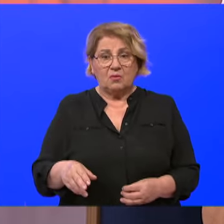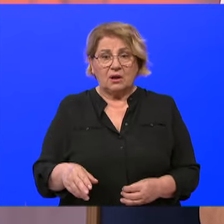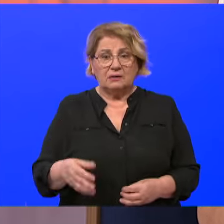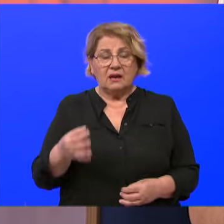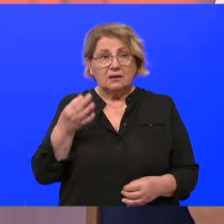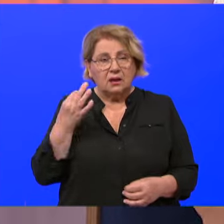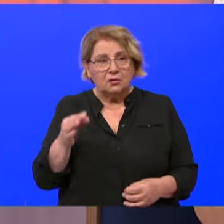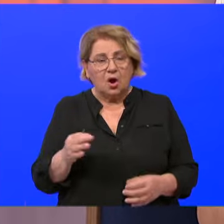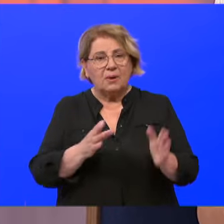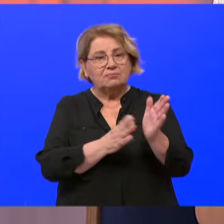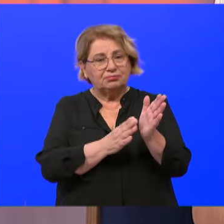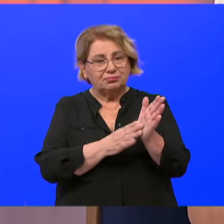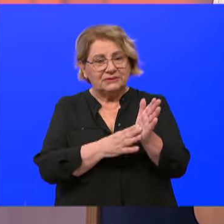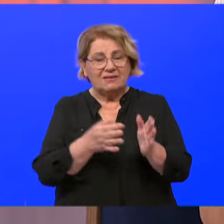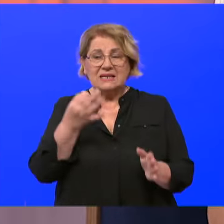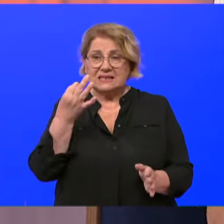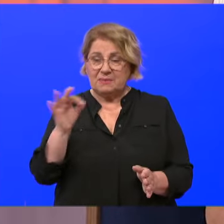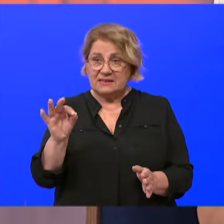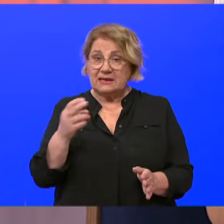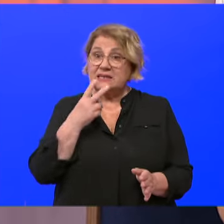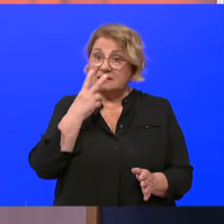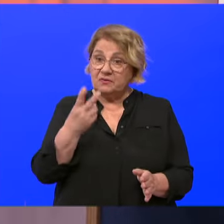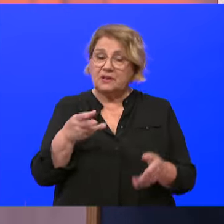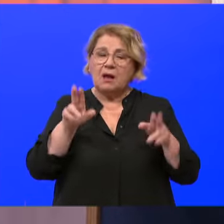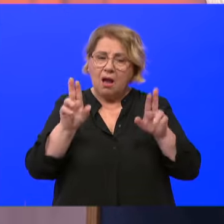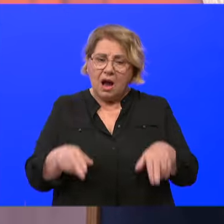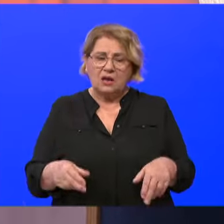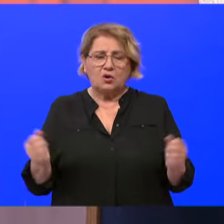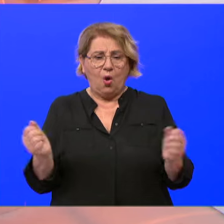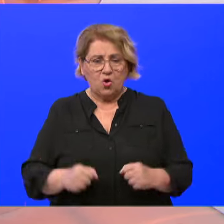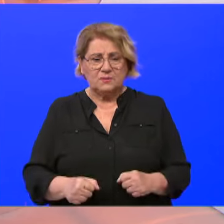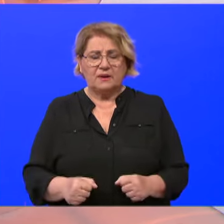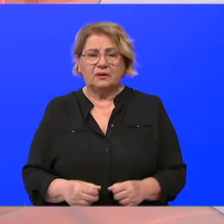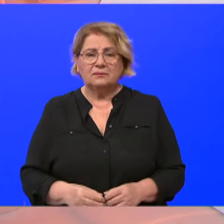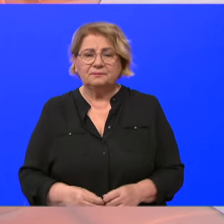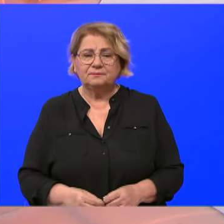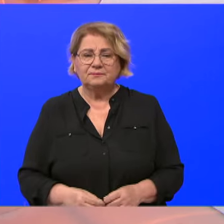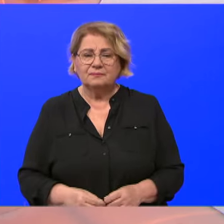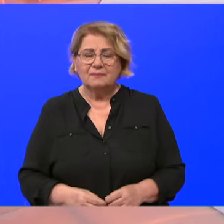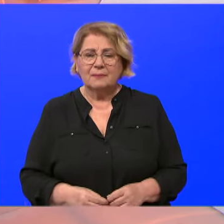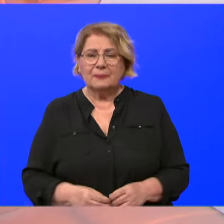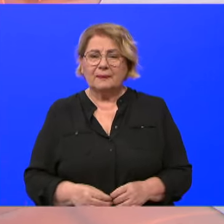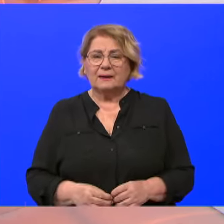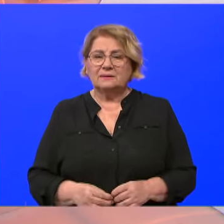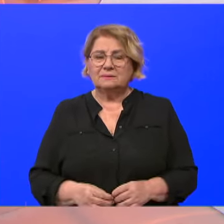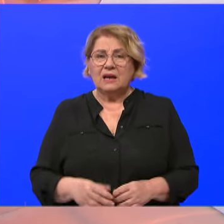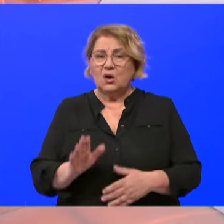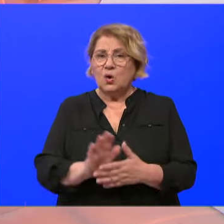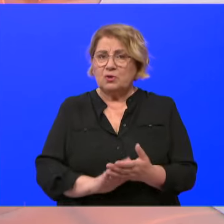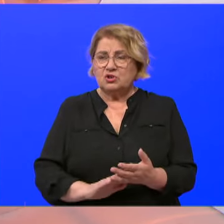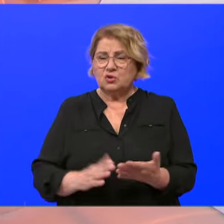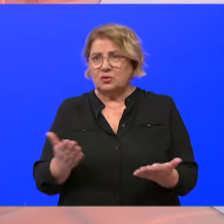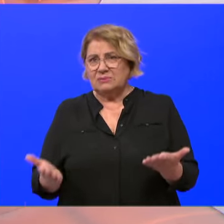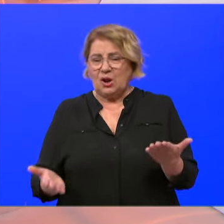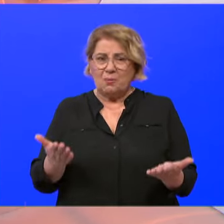dobar kredibilitet da vas specijalisti prepoznaju, uvaže i da u istinu odu na dogovoreno, kako ste nam pričali. Čujte, početka je bilo to